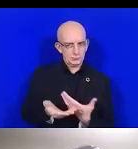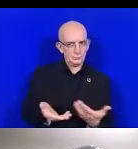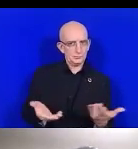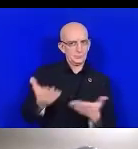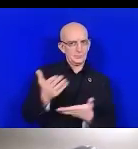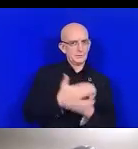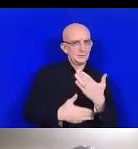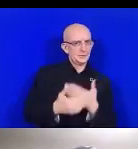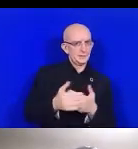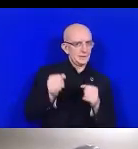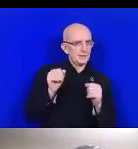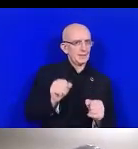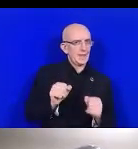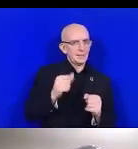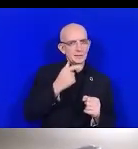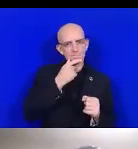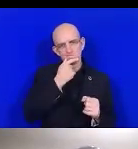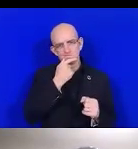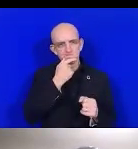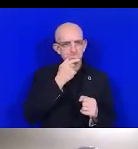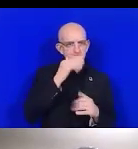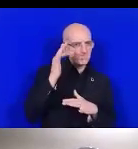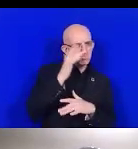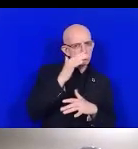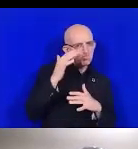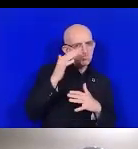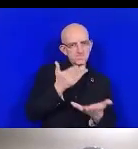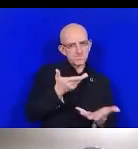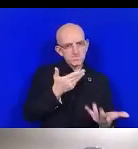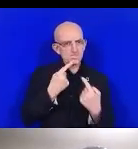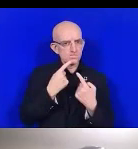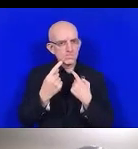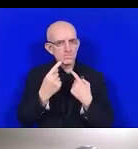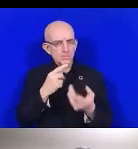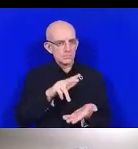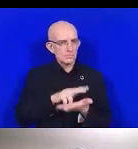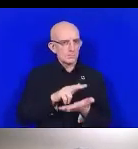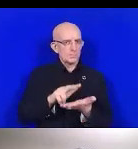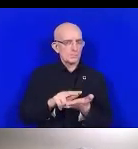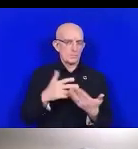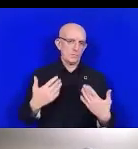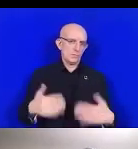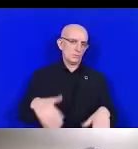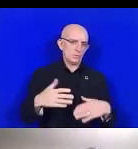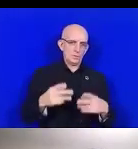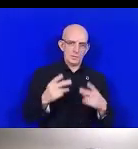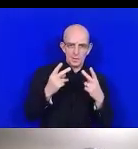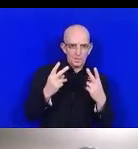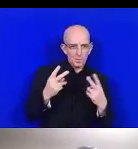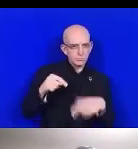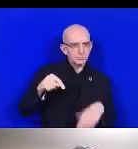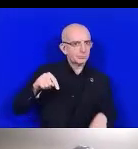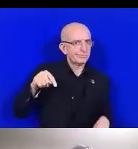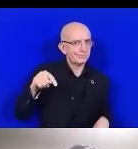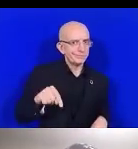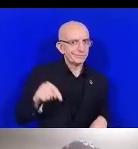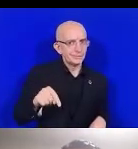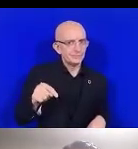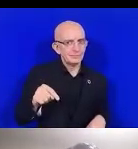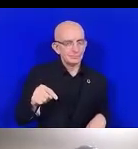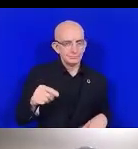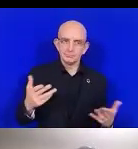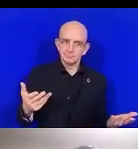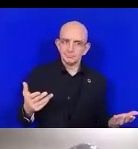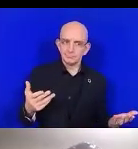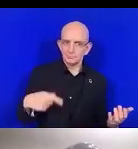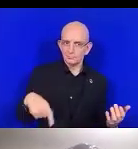dernières participent aux prises de décisions. Nous avons également remarqué que la